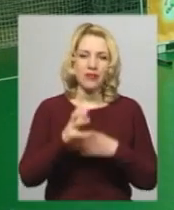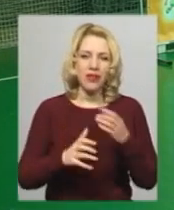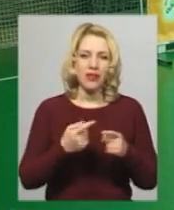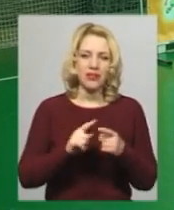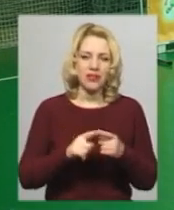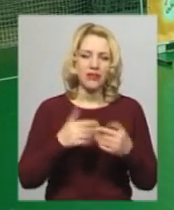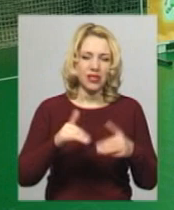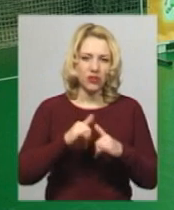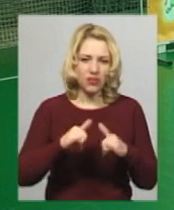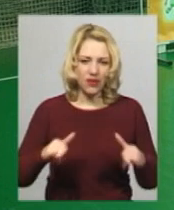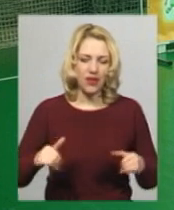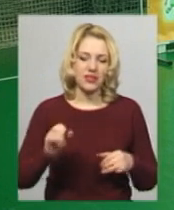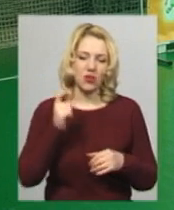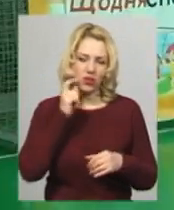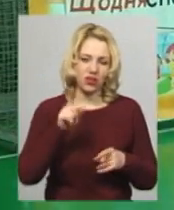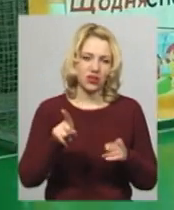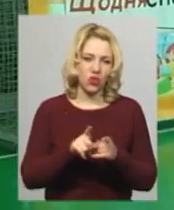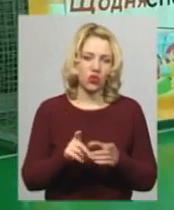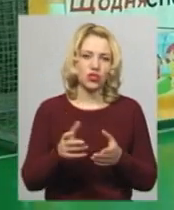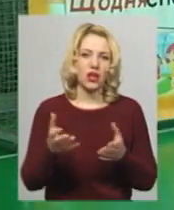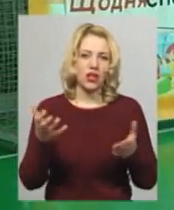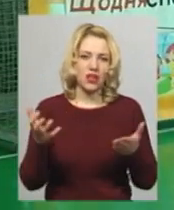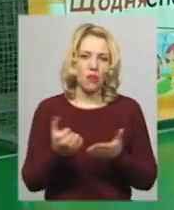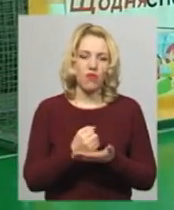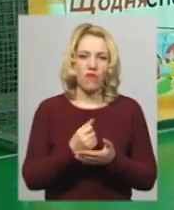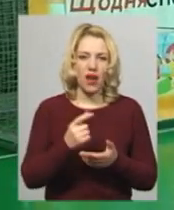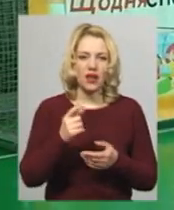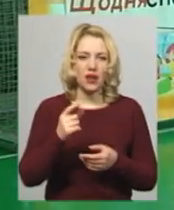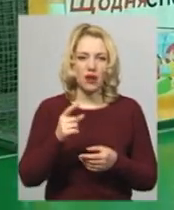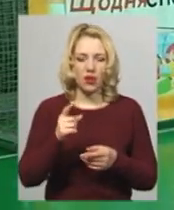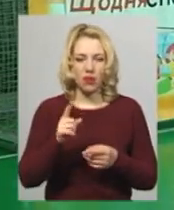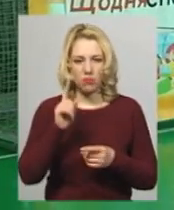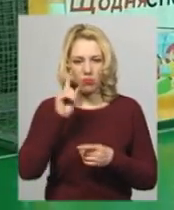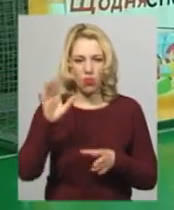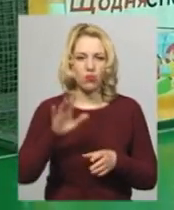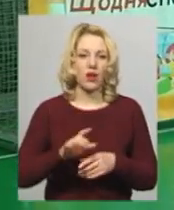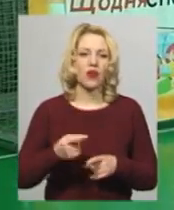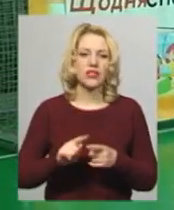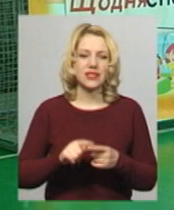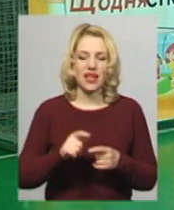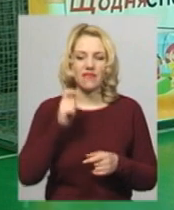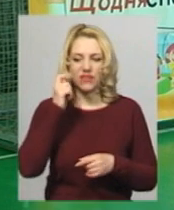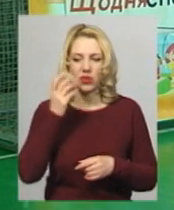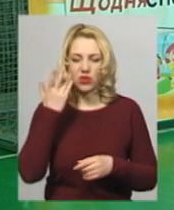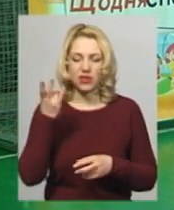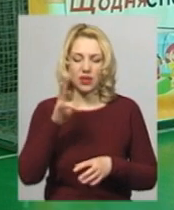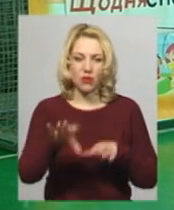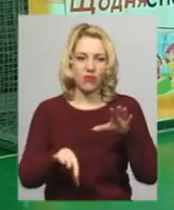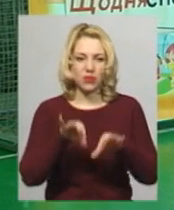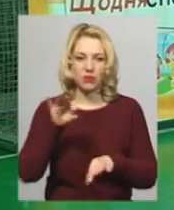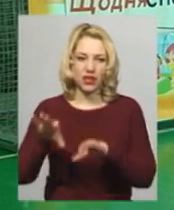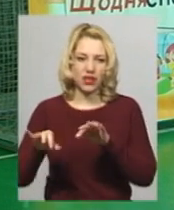і в Україні він набуває теж популярності. Змагання дуже цікавий, тому що це власний той вік, коли варто відбирати дітей, п